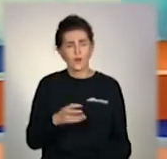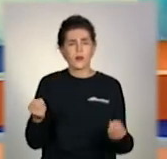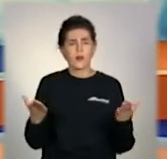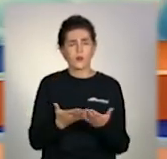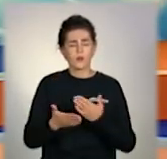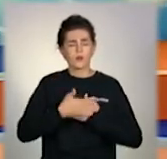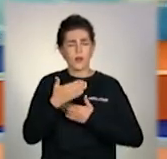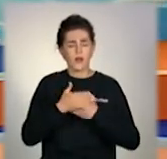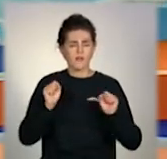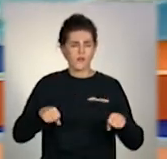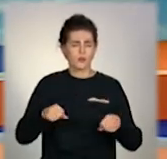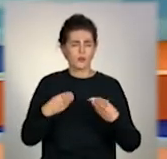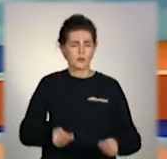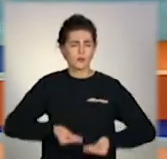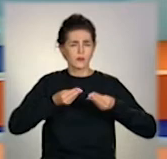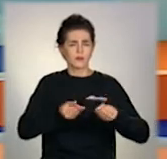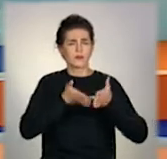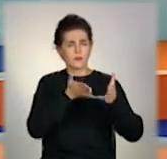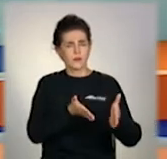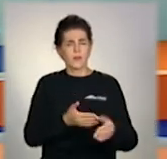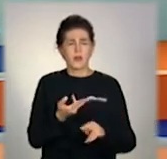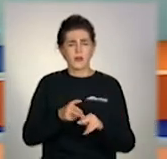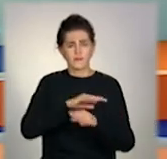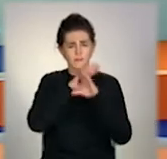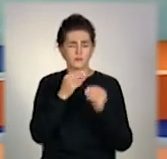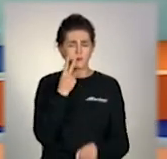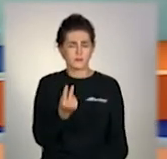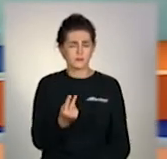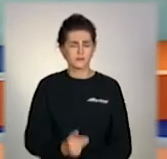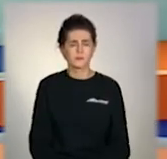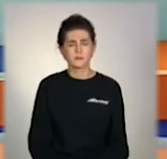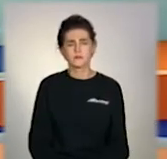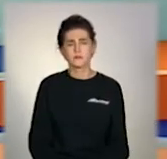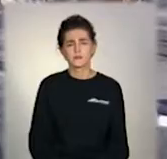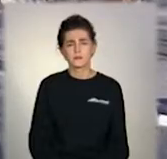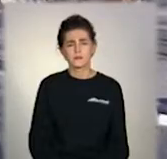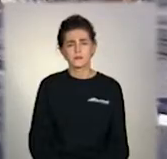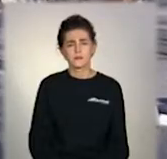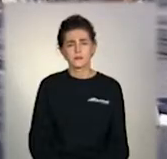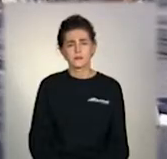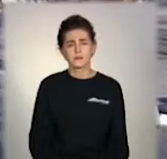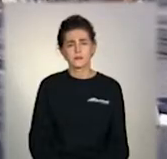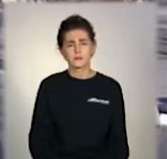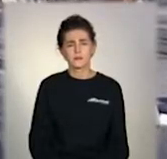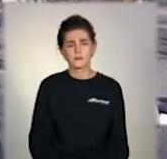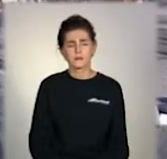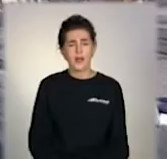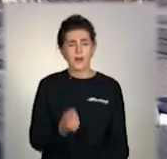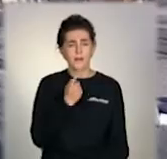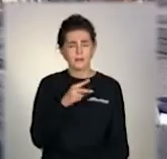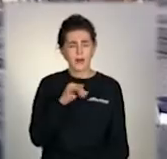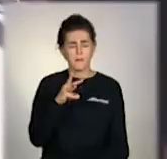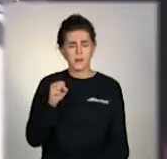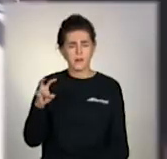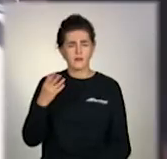покарання їй може загрожувати? У матеріалі Олексія Куделів. У Краснолиманському